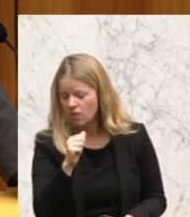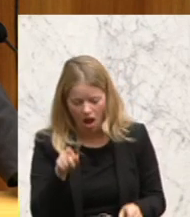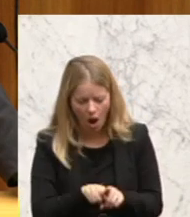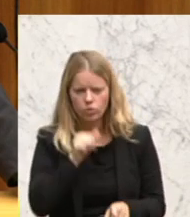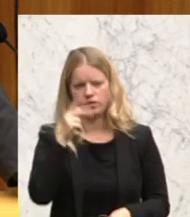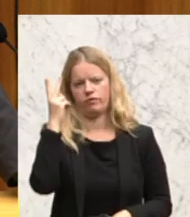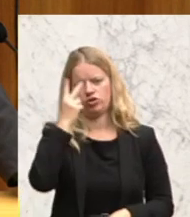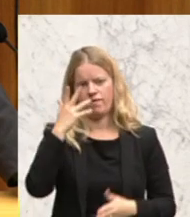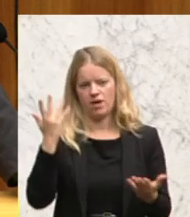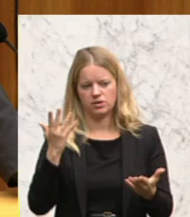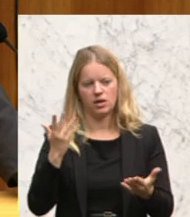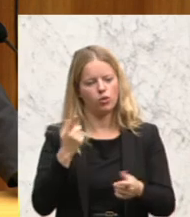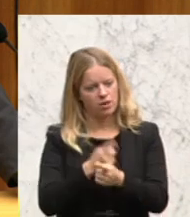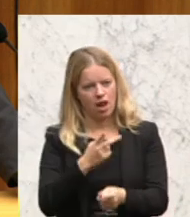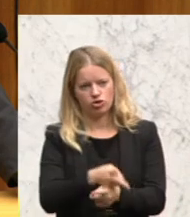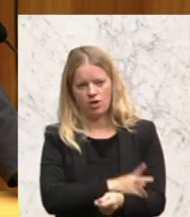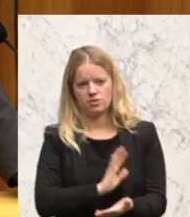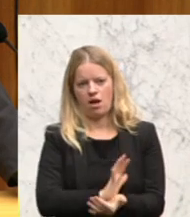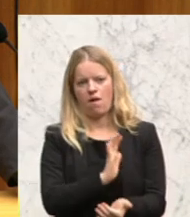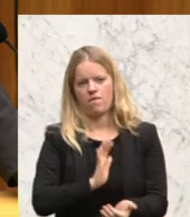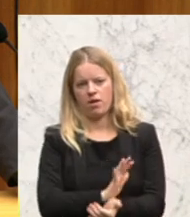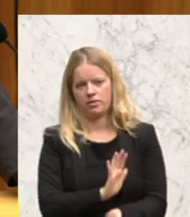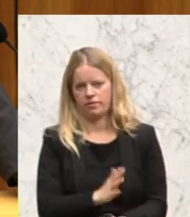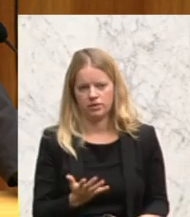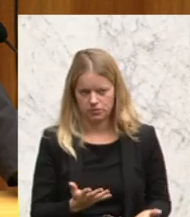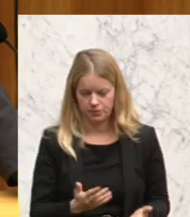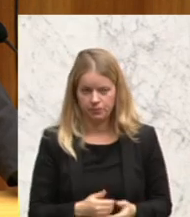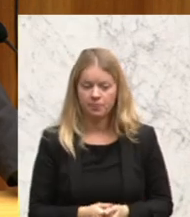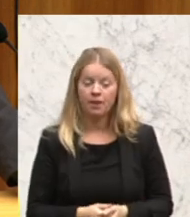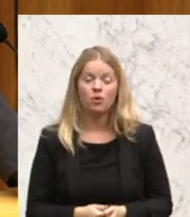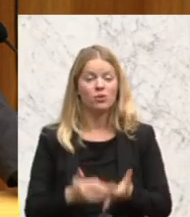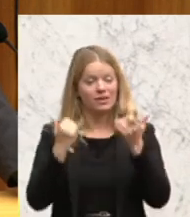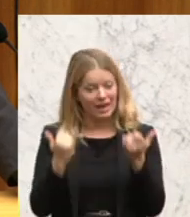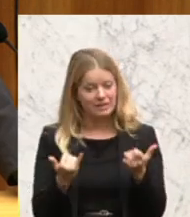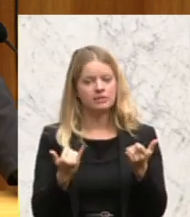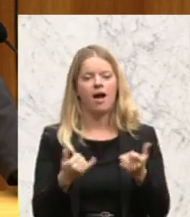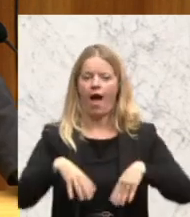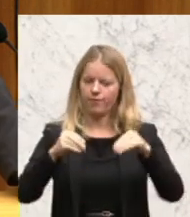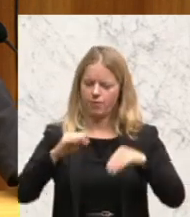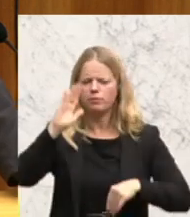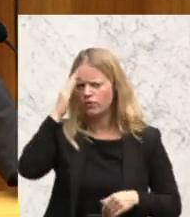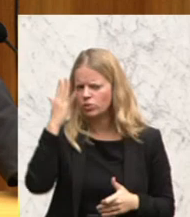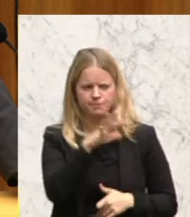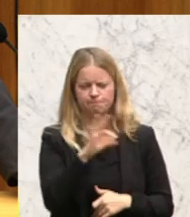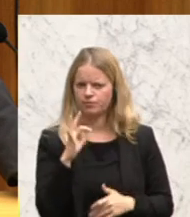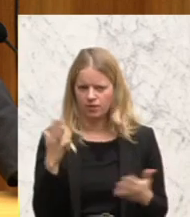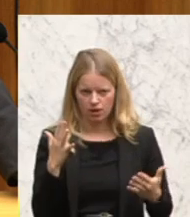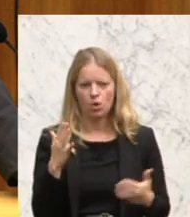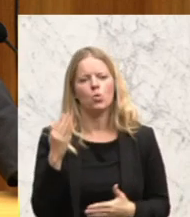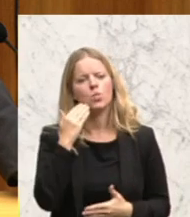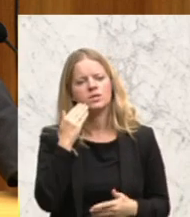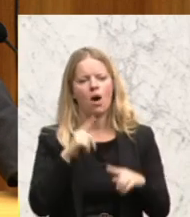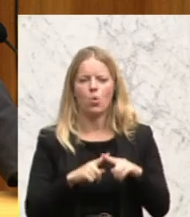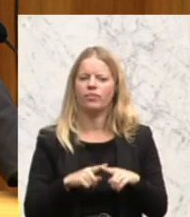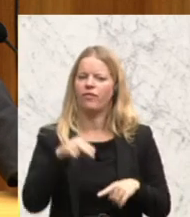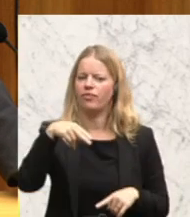nur die Aufgaben eines neutralen Staates sind. Und jetzt beginne ich ganz bewusst mit den USA und der NATO. Ich halte die Politik